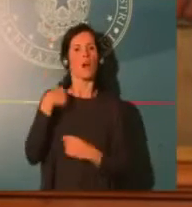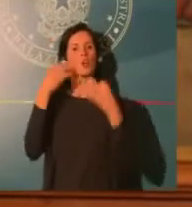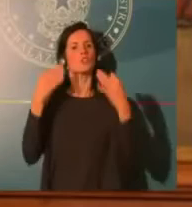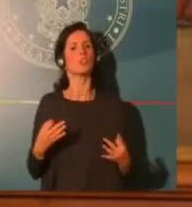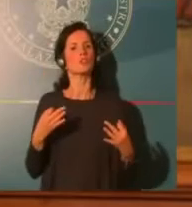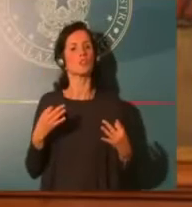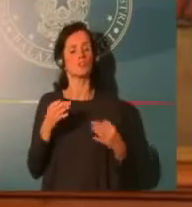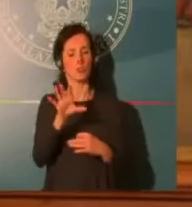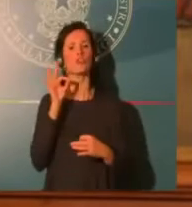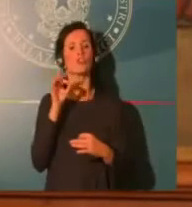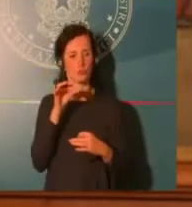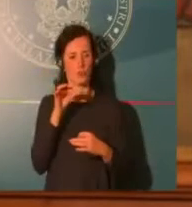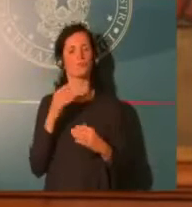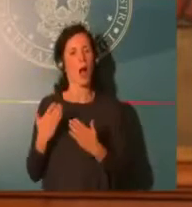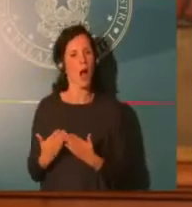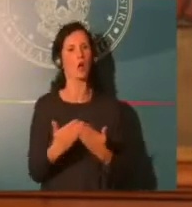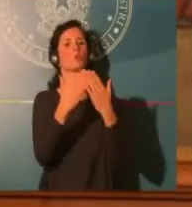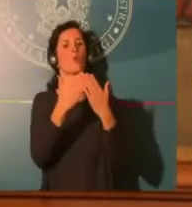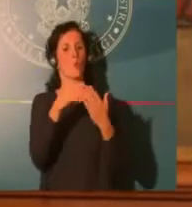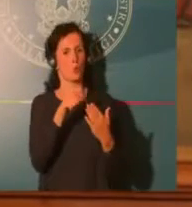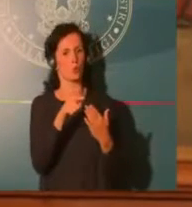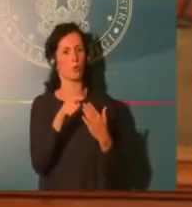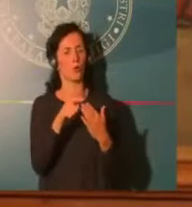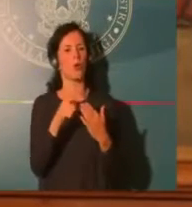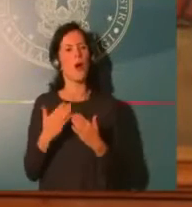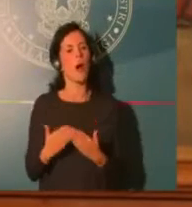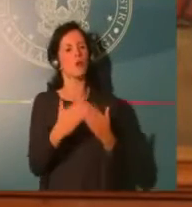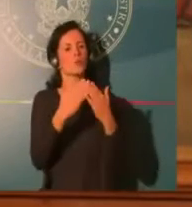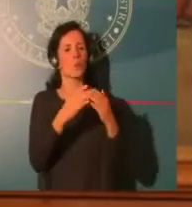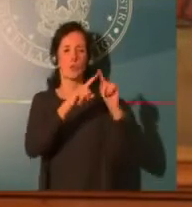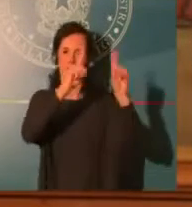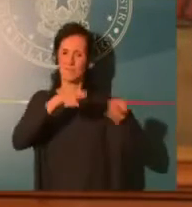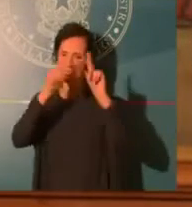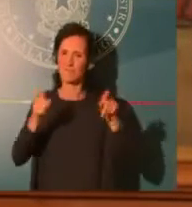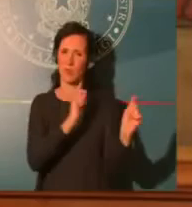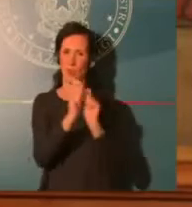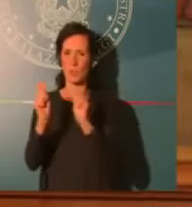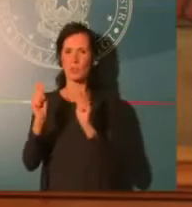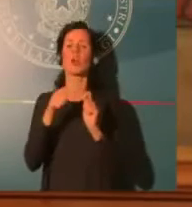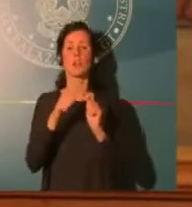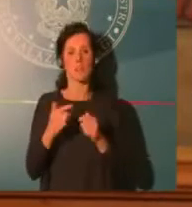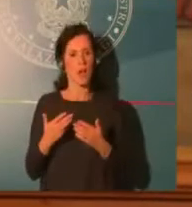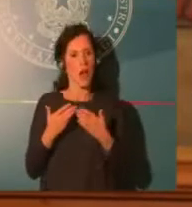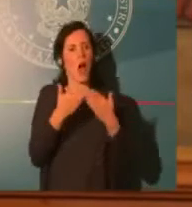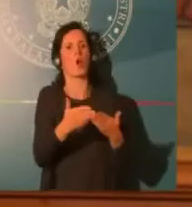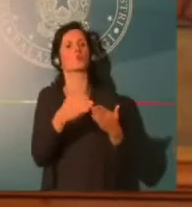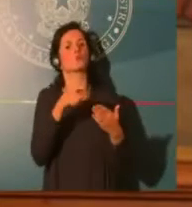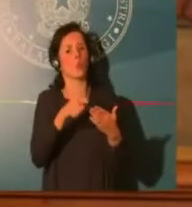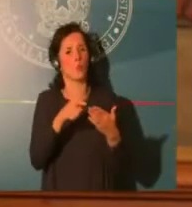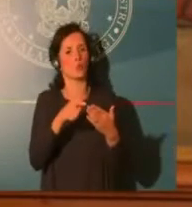un multiplo superiore delle risorse che avevano avuto in precedenza, 150%, 200%,